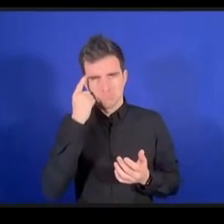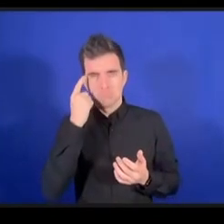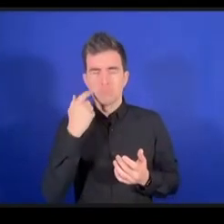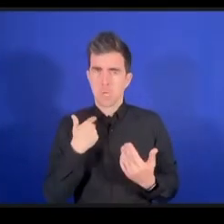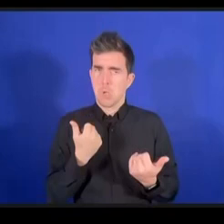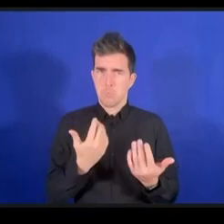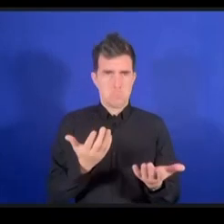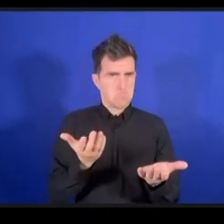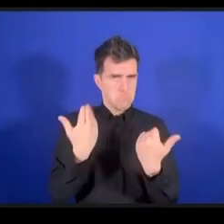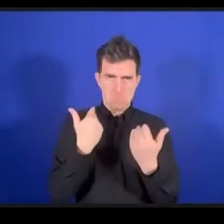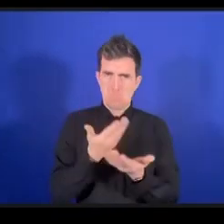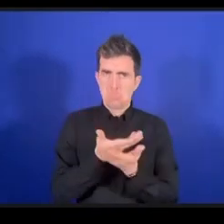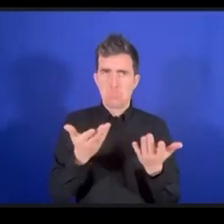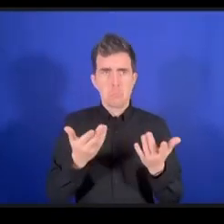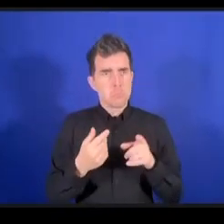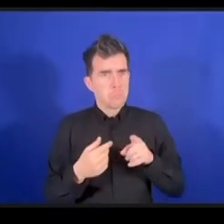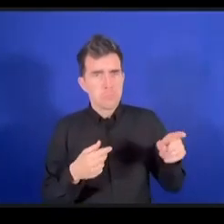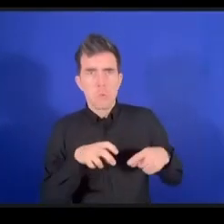أسئلة أو تقييم